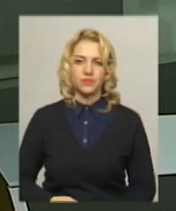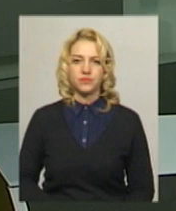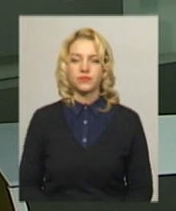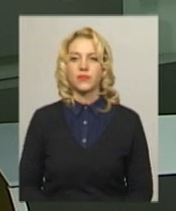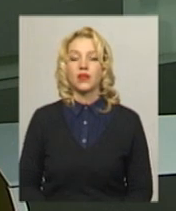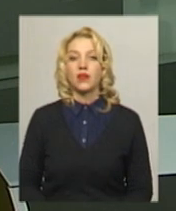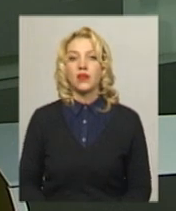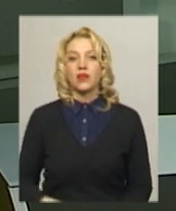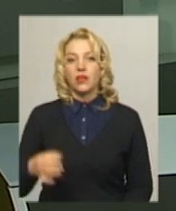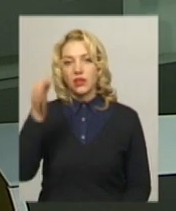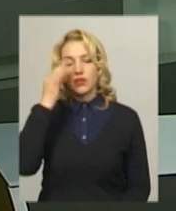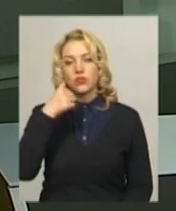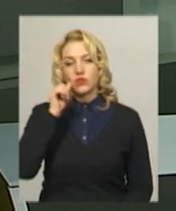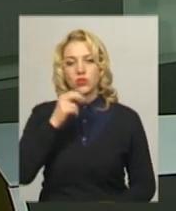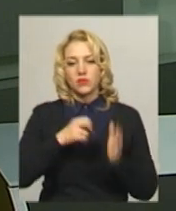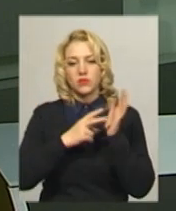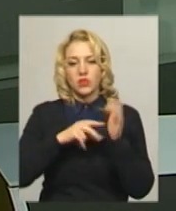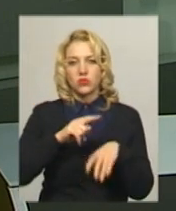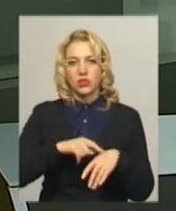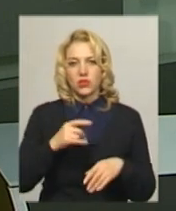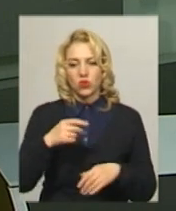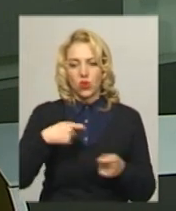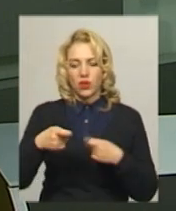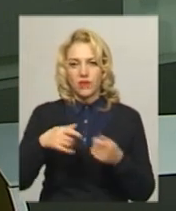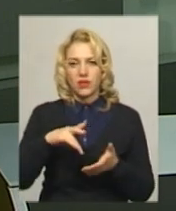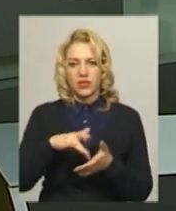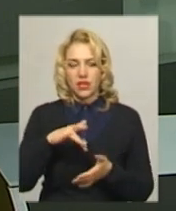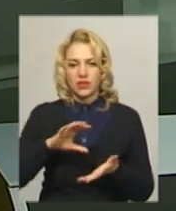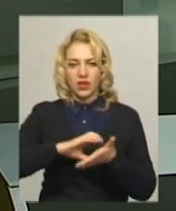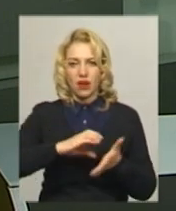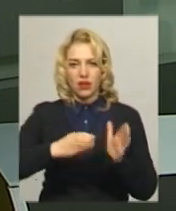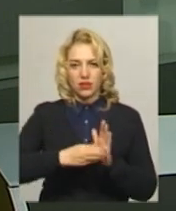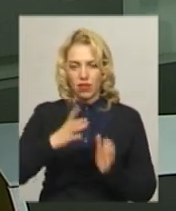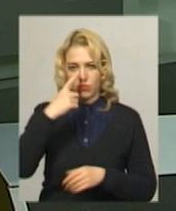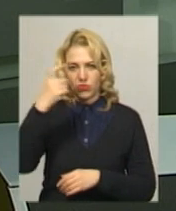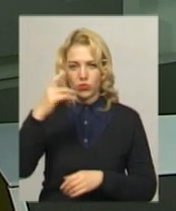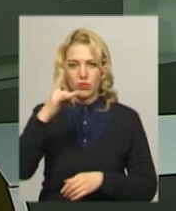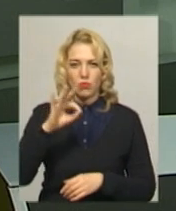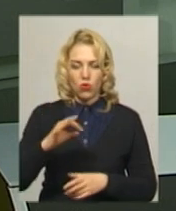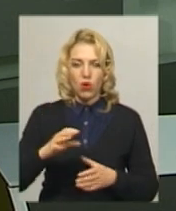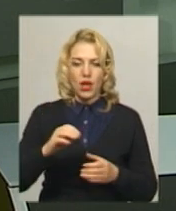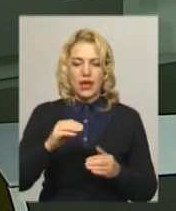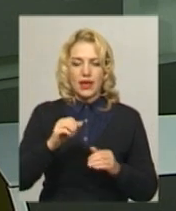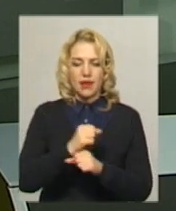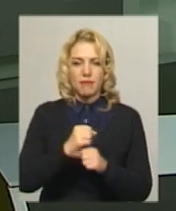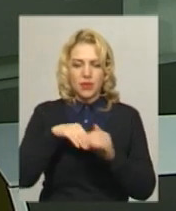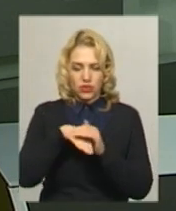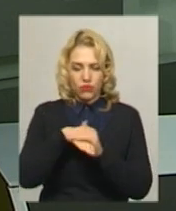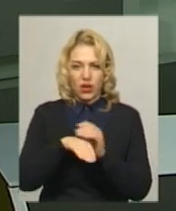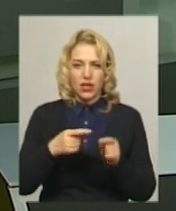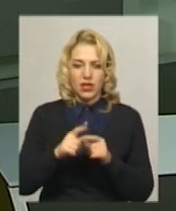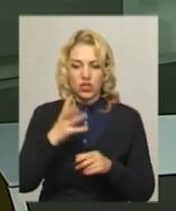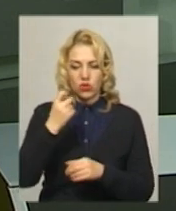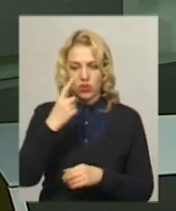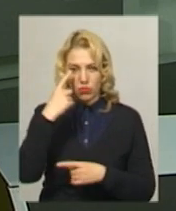Нагадаю, вчора близько 17-ї години до торговельного центру «Квартар» надійшло повідомлення про замінування. Ще одне повідомлення про